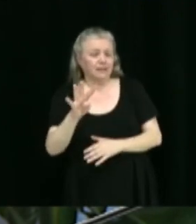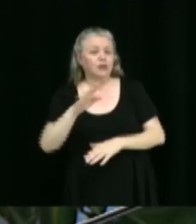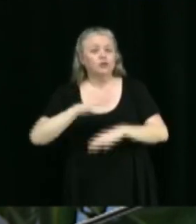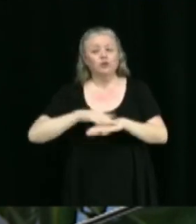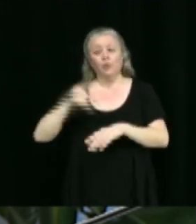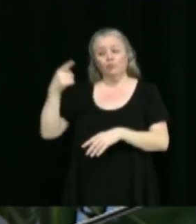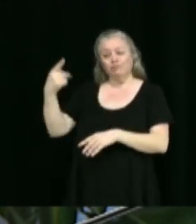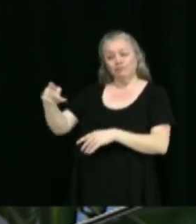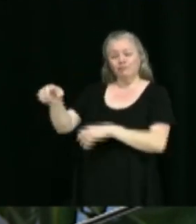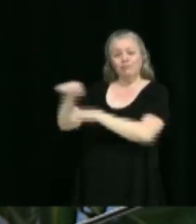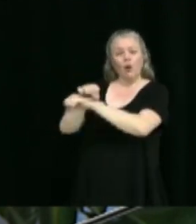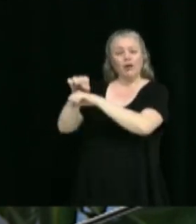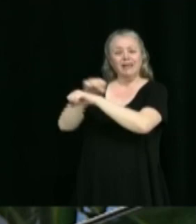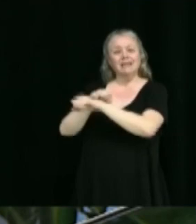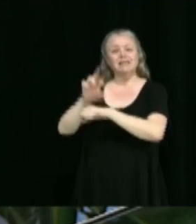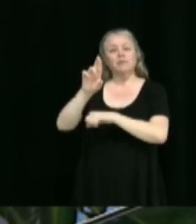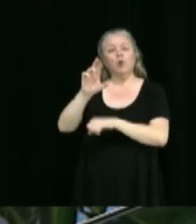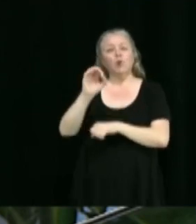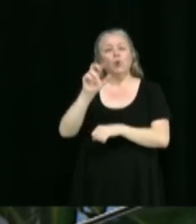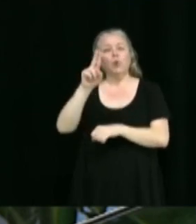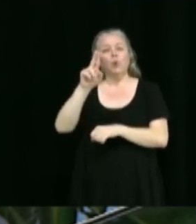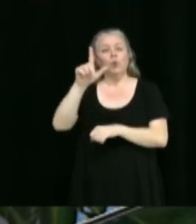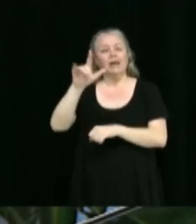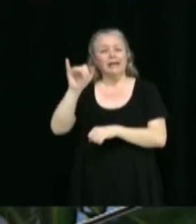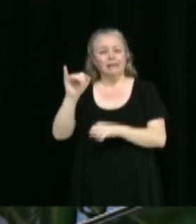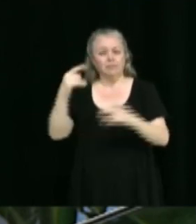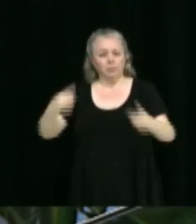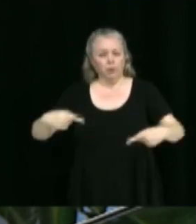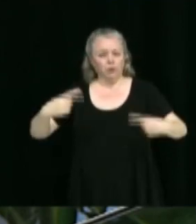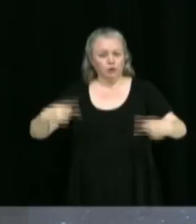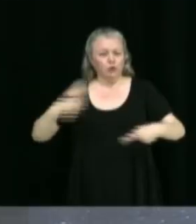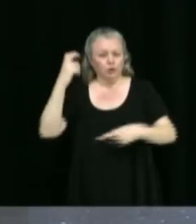incluant la tarification aux usagers et le plan de transport.